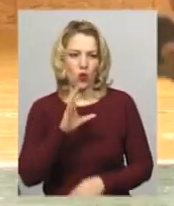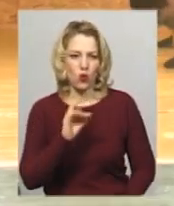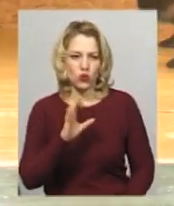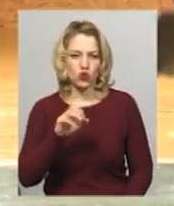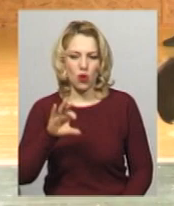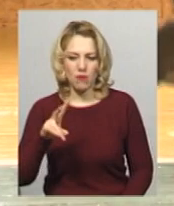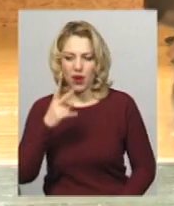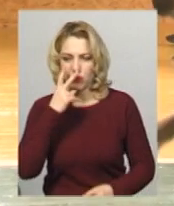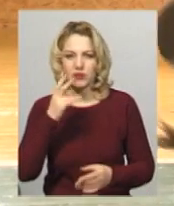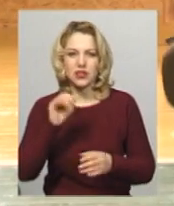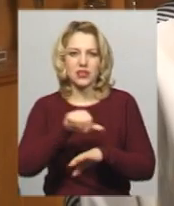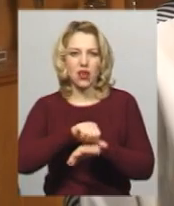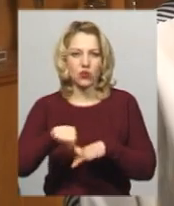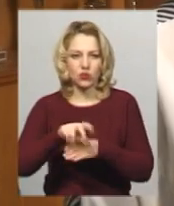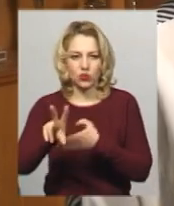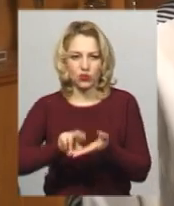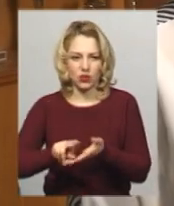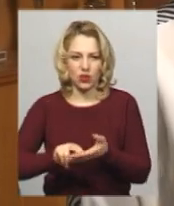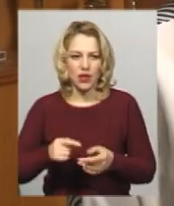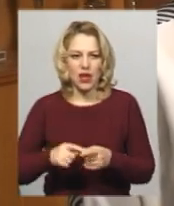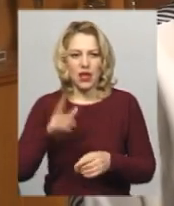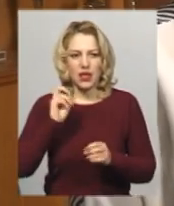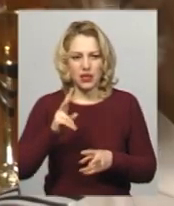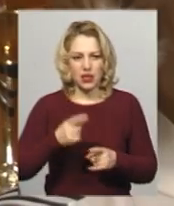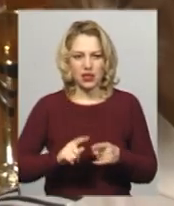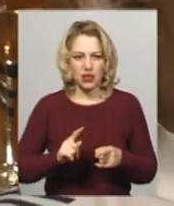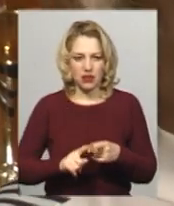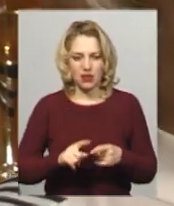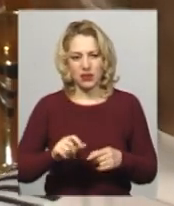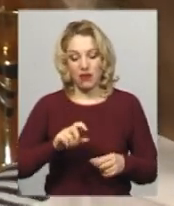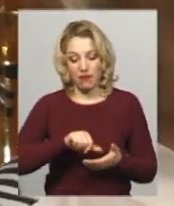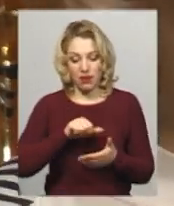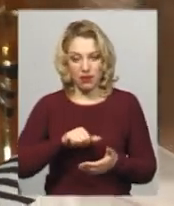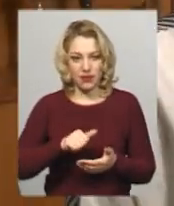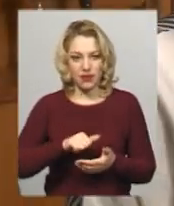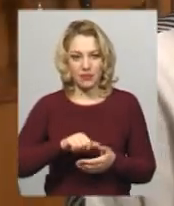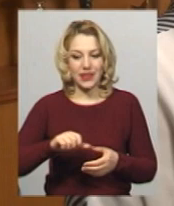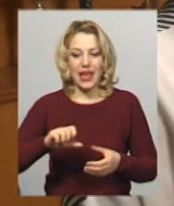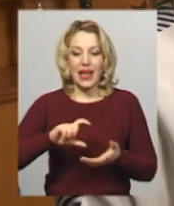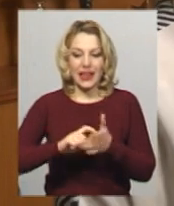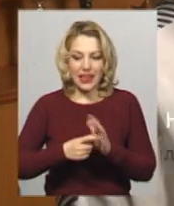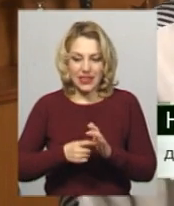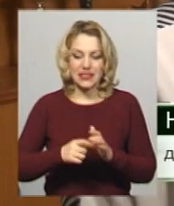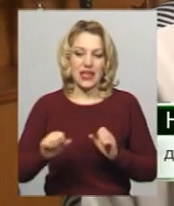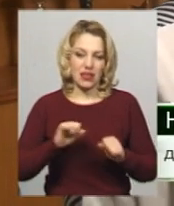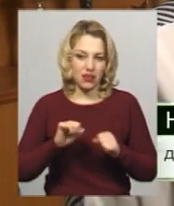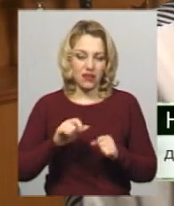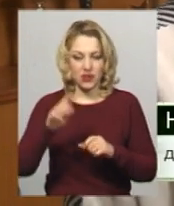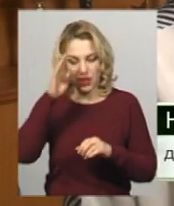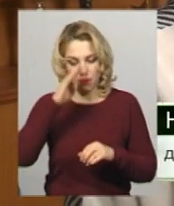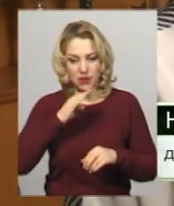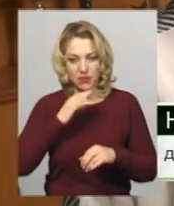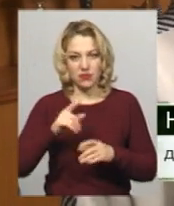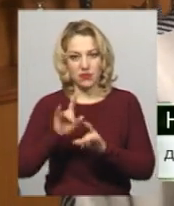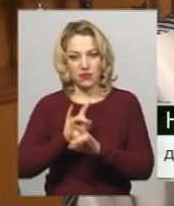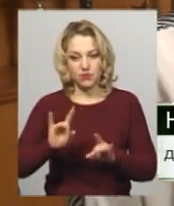сюжети. Як класний керівник вирішив спробувати це на своїх учнях, розповідає директор школи Наталія Широка. На батьківських зборах розказав батькам,